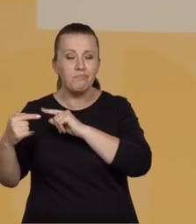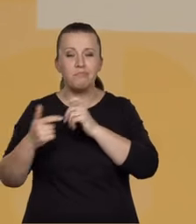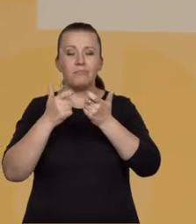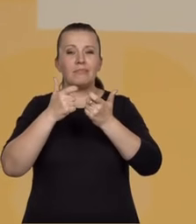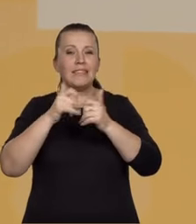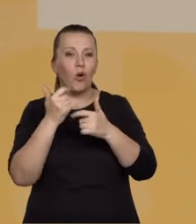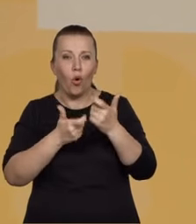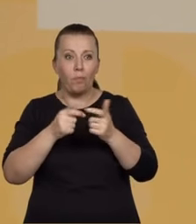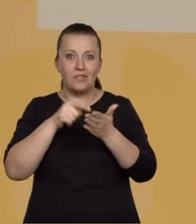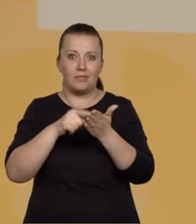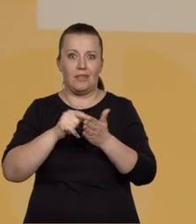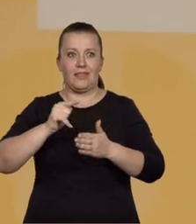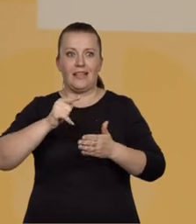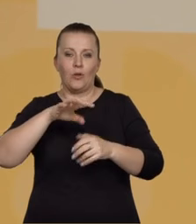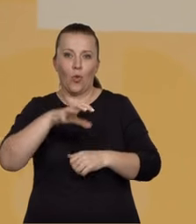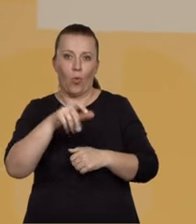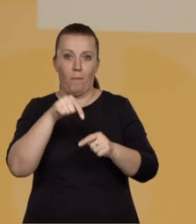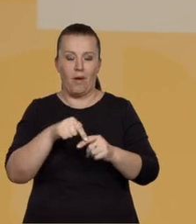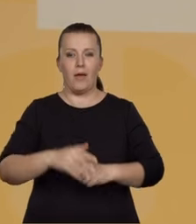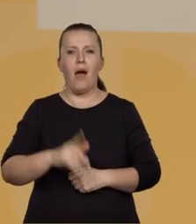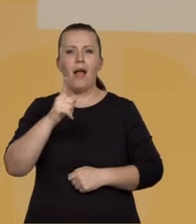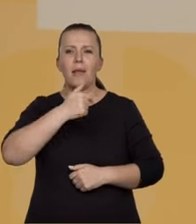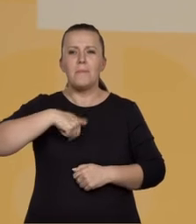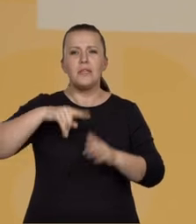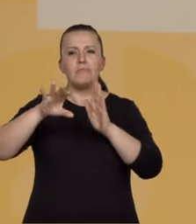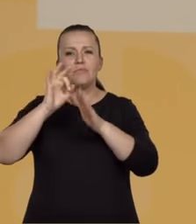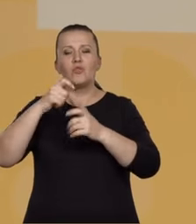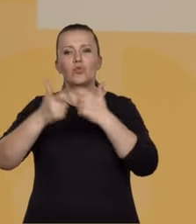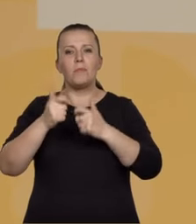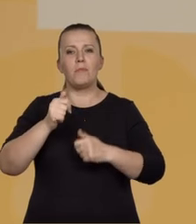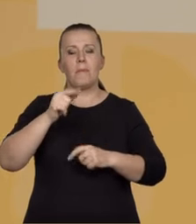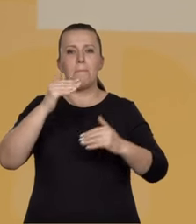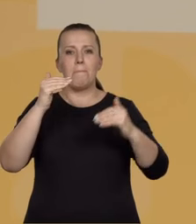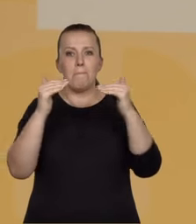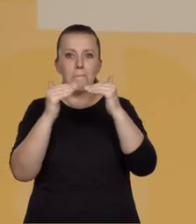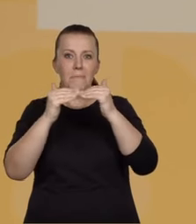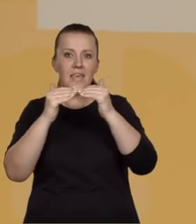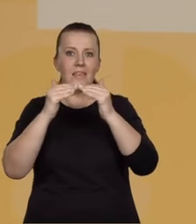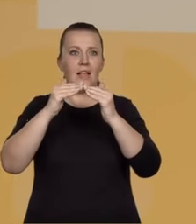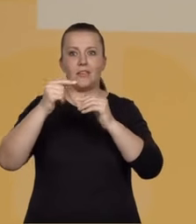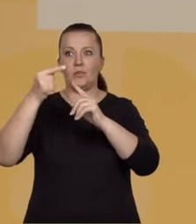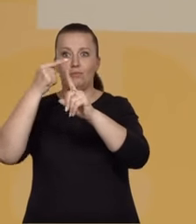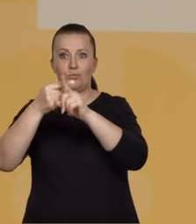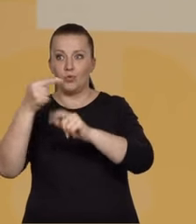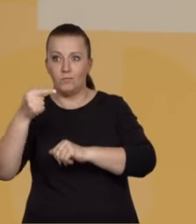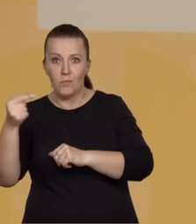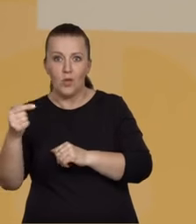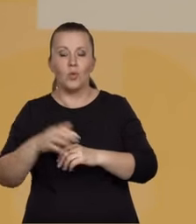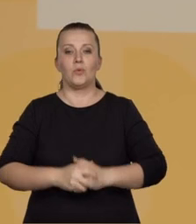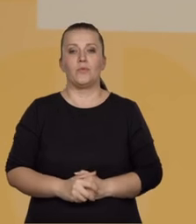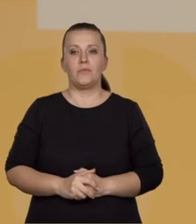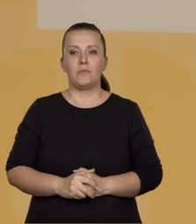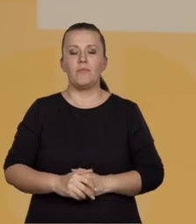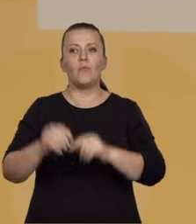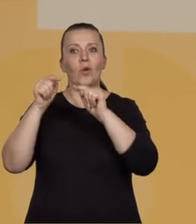jednak skupimy się na najważniejszym z nich, tzw. bilansie jonowo-elektronowym, który ma tę zaletę, że przy